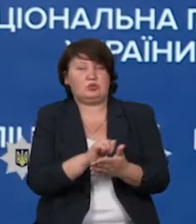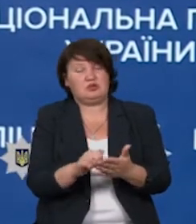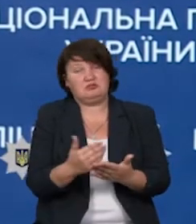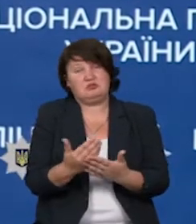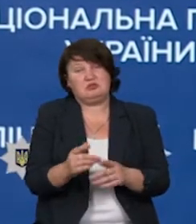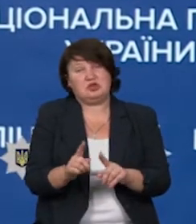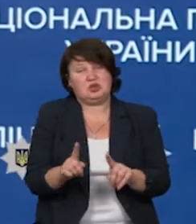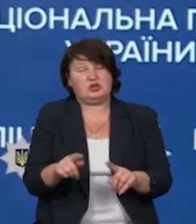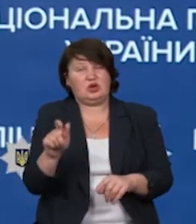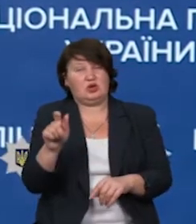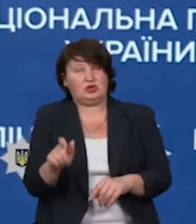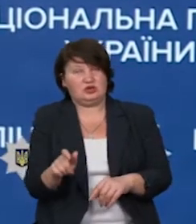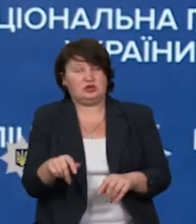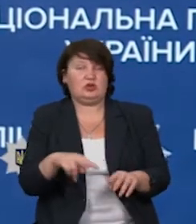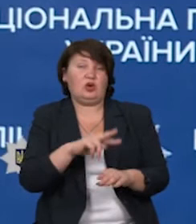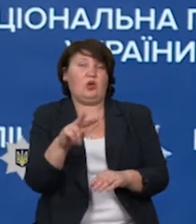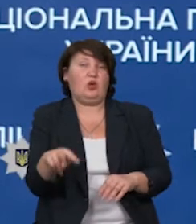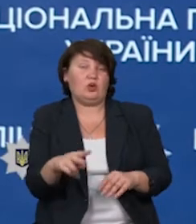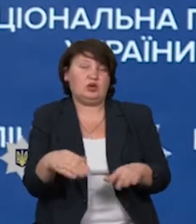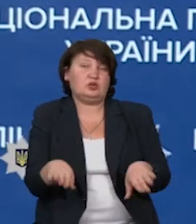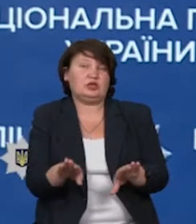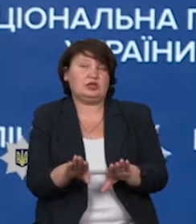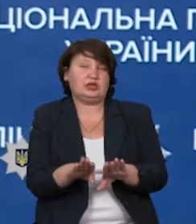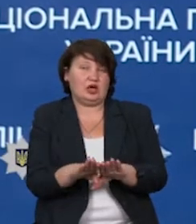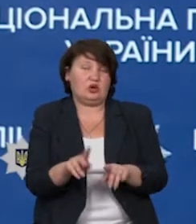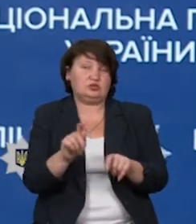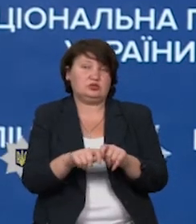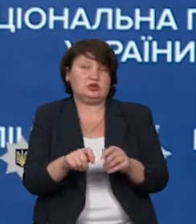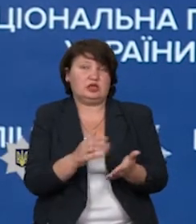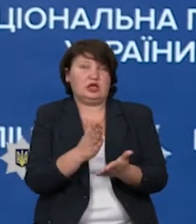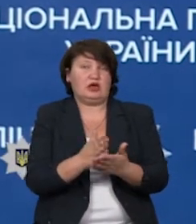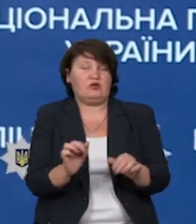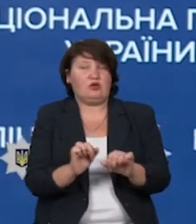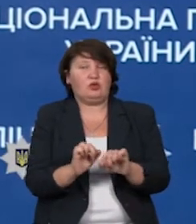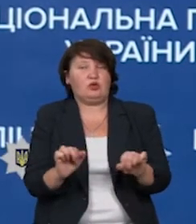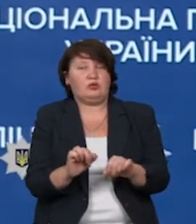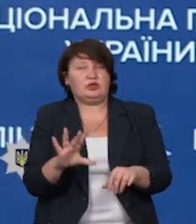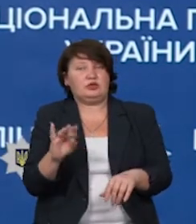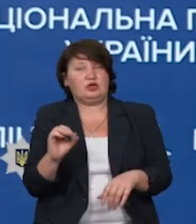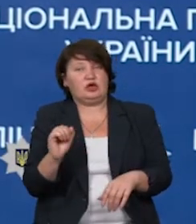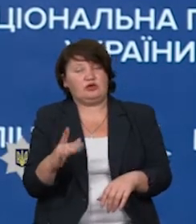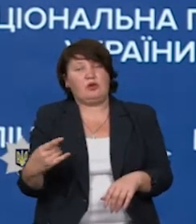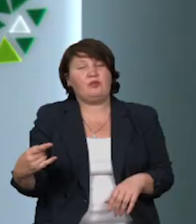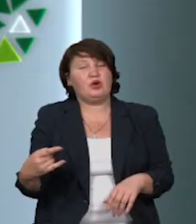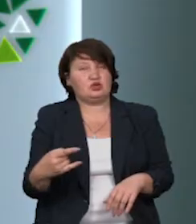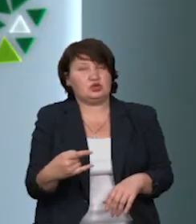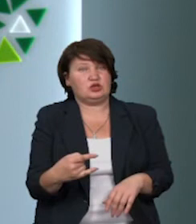проведення їх поверхневого огляду. Також обстежують на наявність вибухових пристроїв, транспортні засоби.